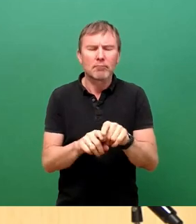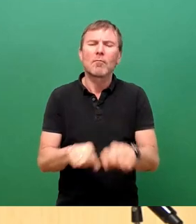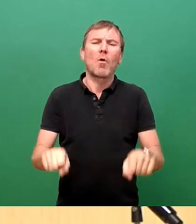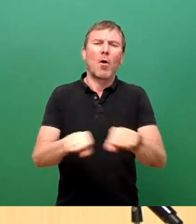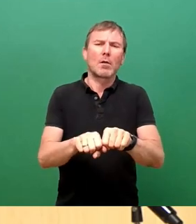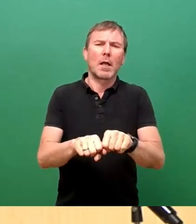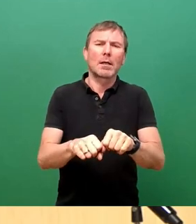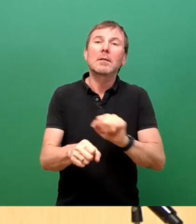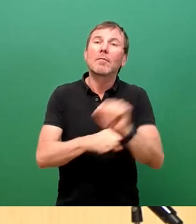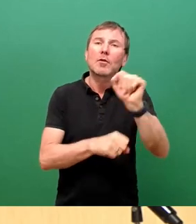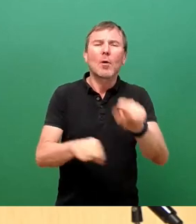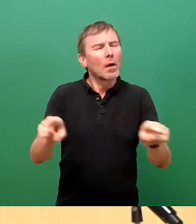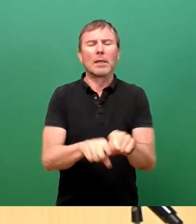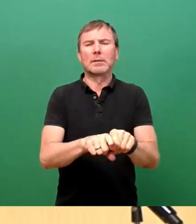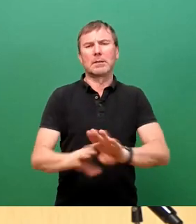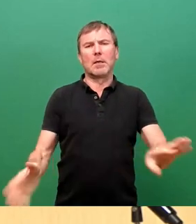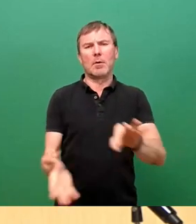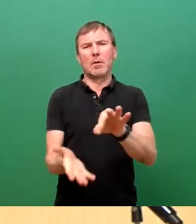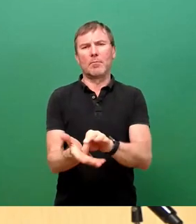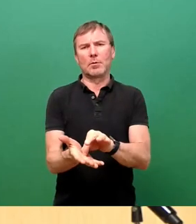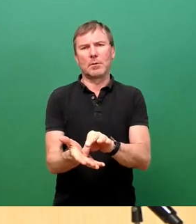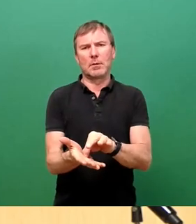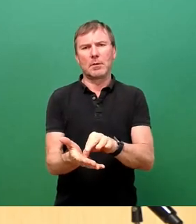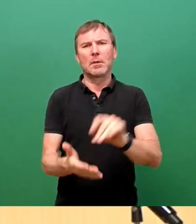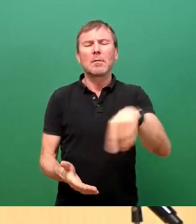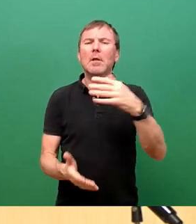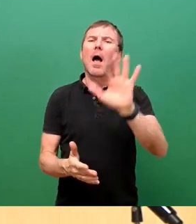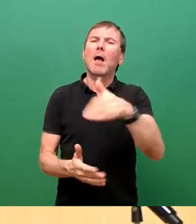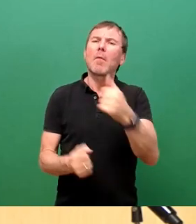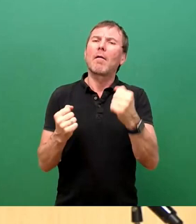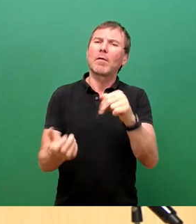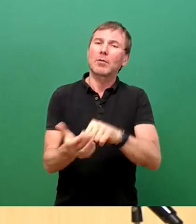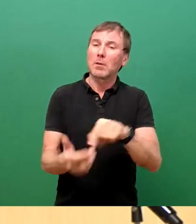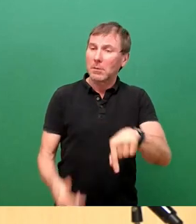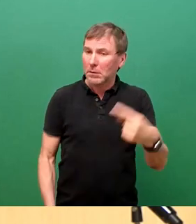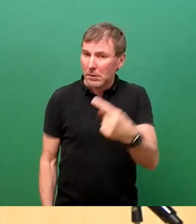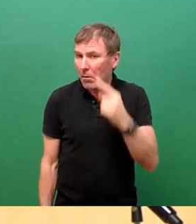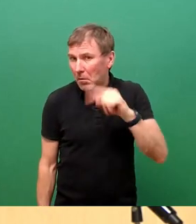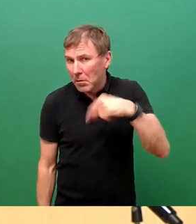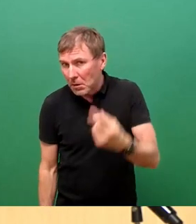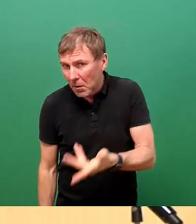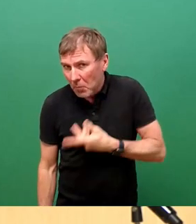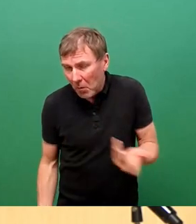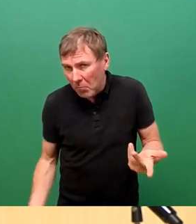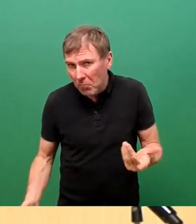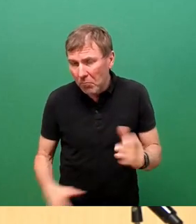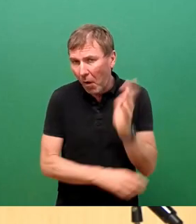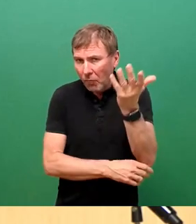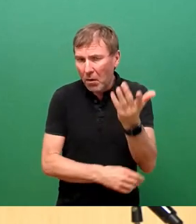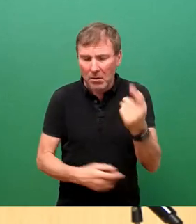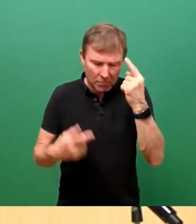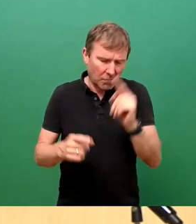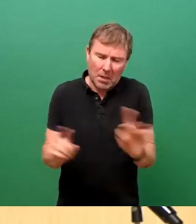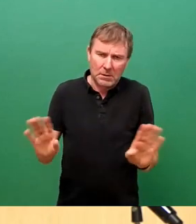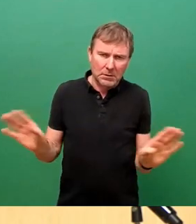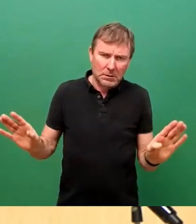Leider ist es weder absehbar, ob die erhoffte Planfeststellung noch dieses Jahr oder erst nächstes Jahr erfolgt. Und es ist ebenfalls nicht absehbar, ob es